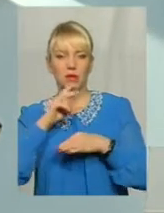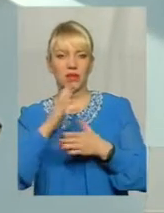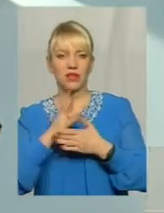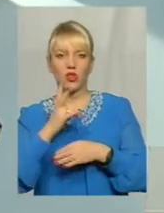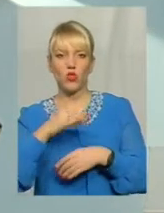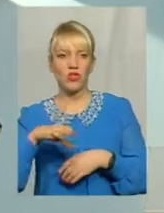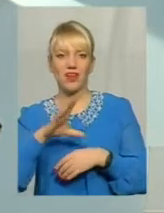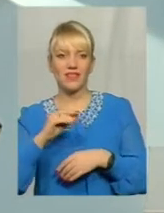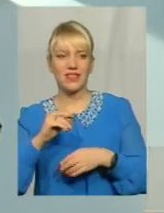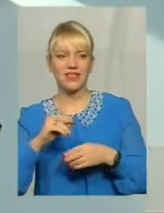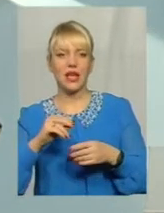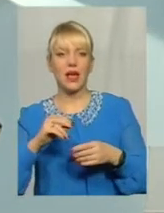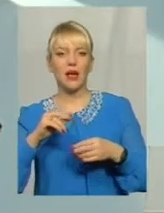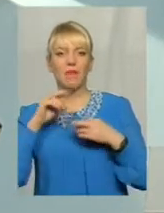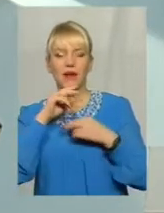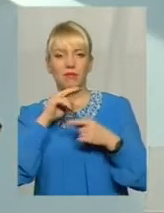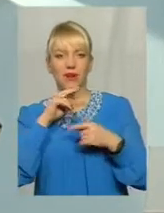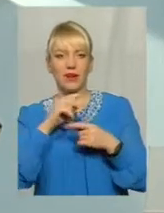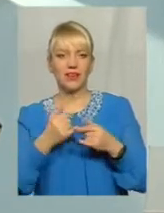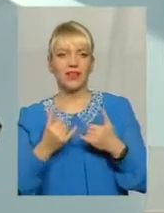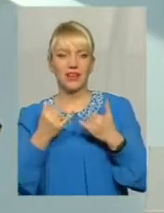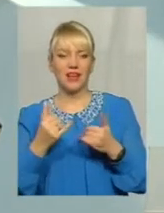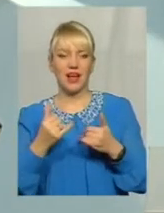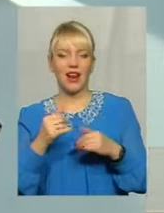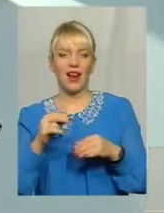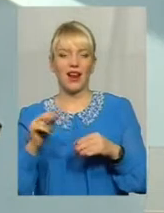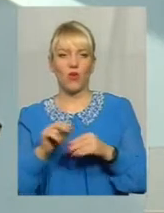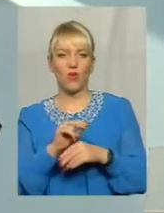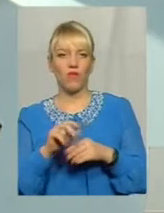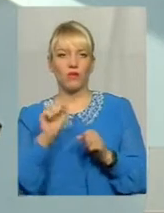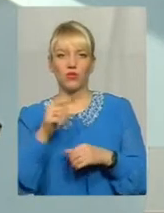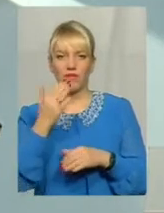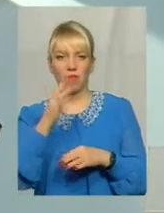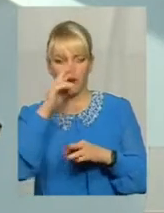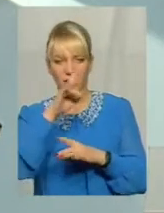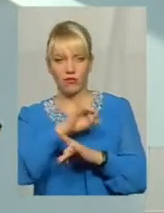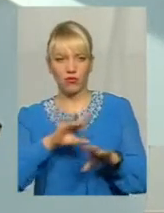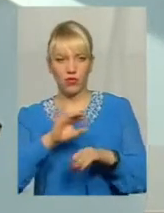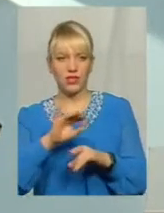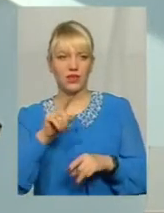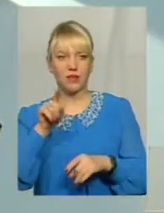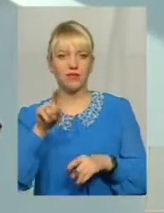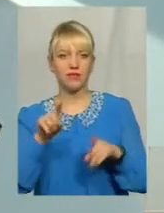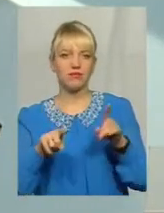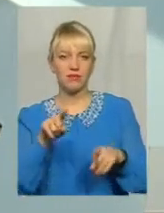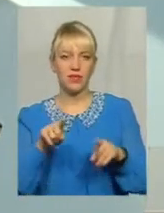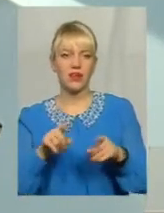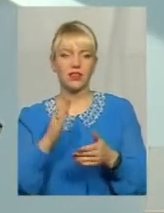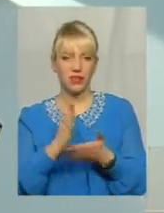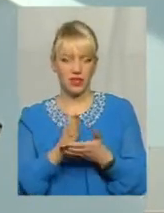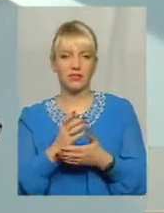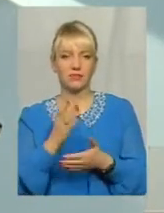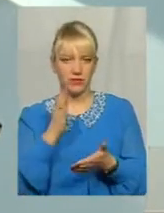препарати для лікування цього захворювання призначаються лікарями. І, можливо, вам неправильно пояснили, вони в тому переліку є.